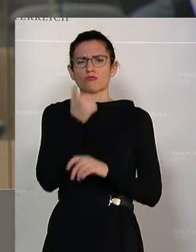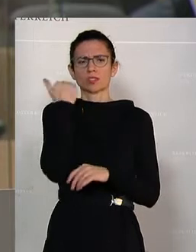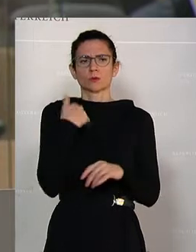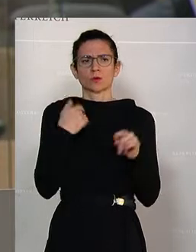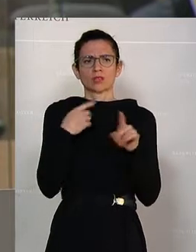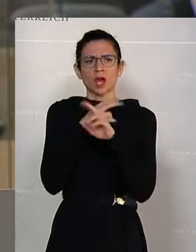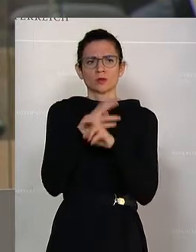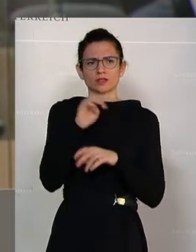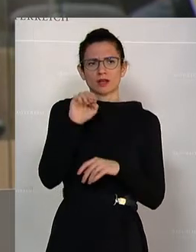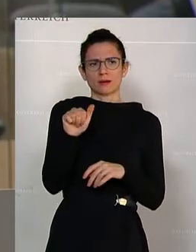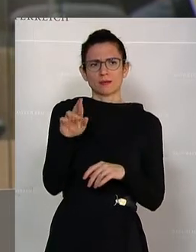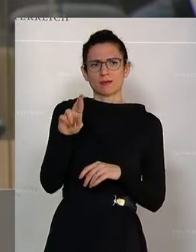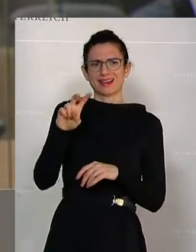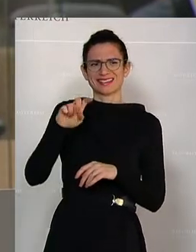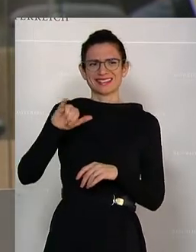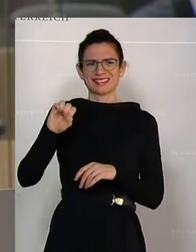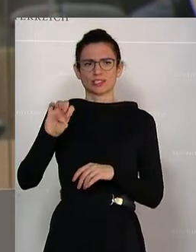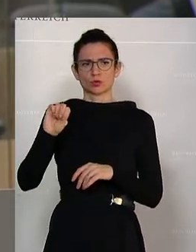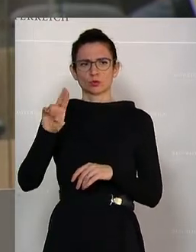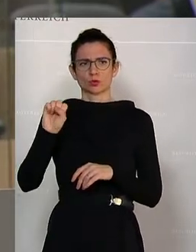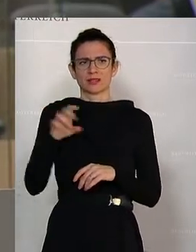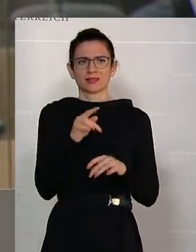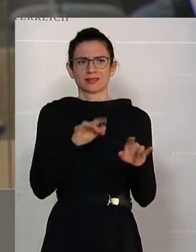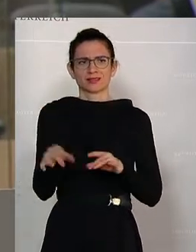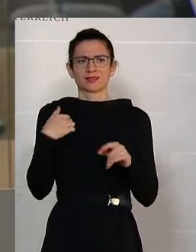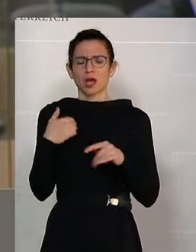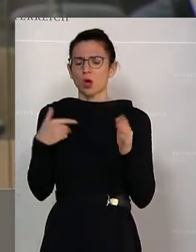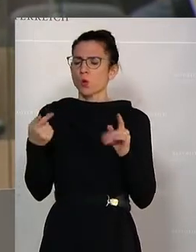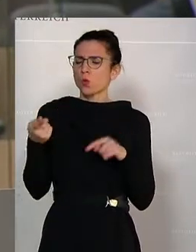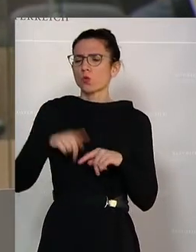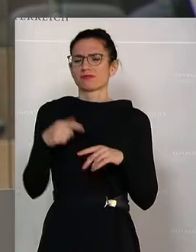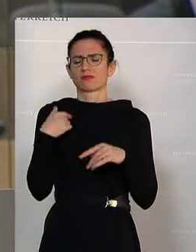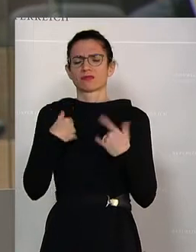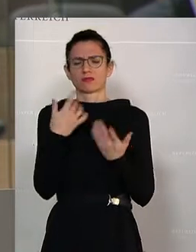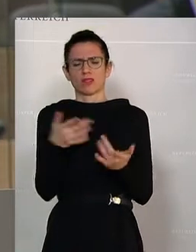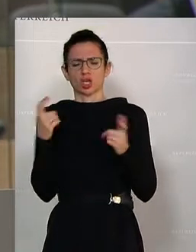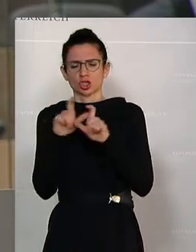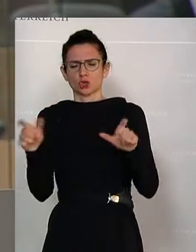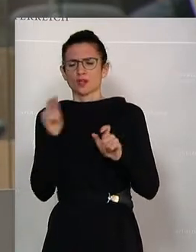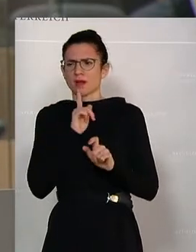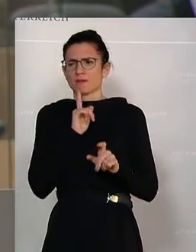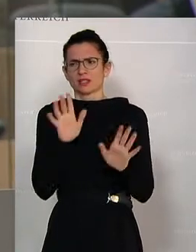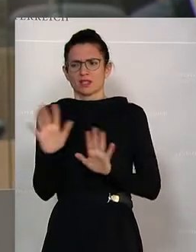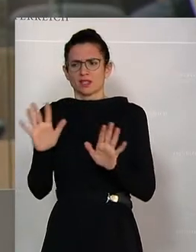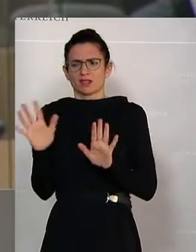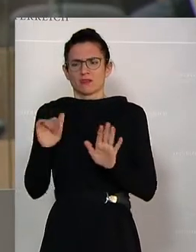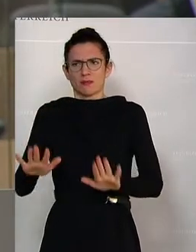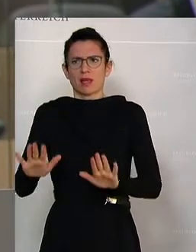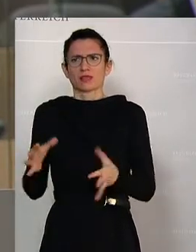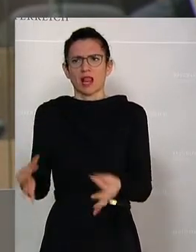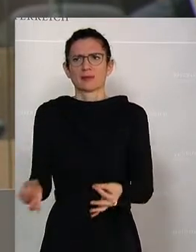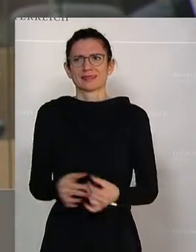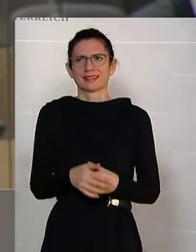-Marxismus, um die mehr der geteilten Schuld aufrechtzuerhalten. Ein historisches Dokument belegt, dass der spätere Wiener